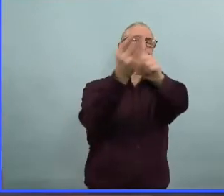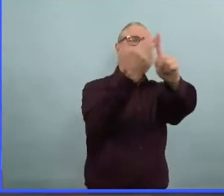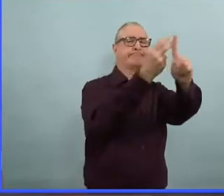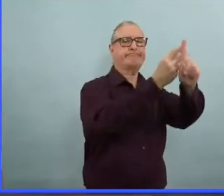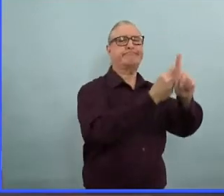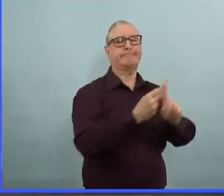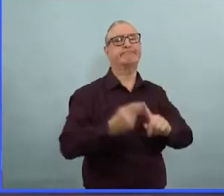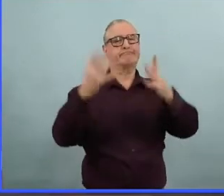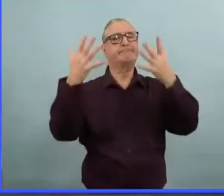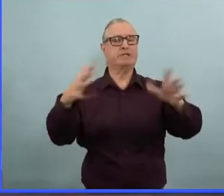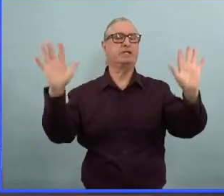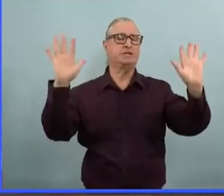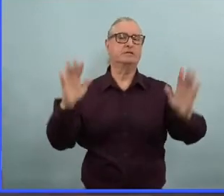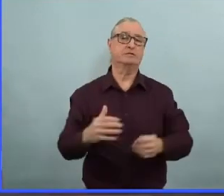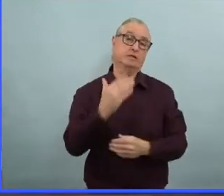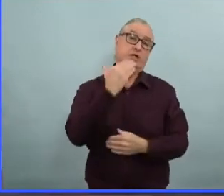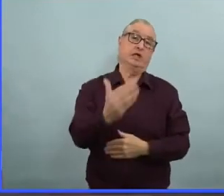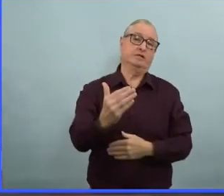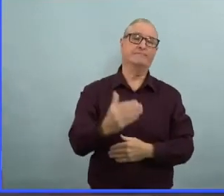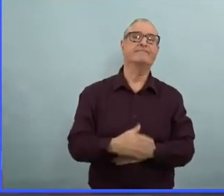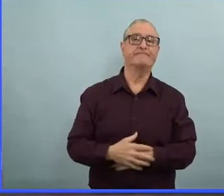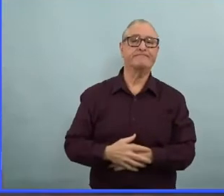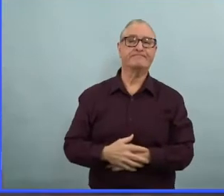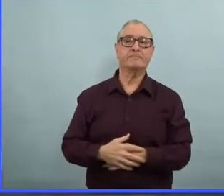et qu'ils respectent les règles.